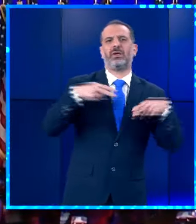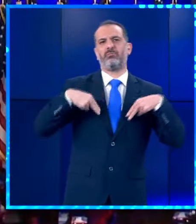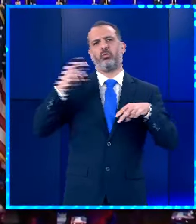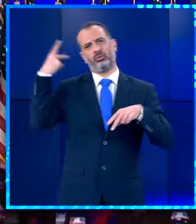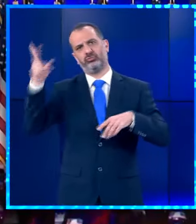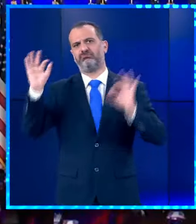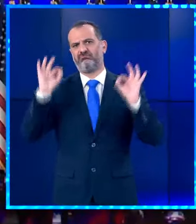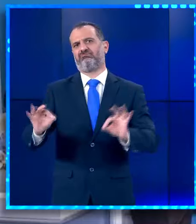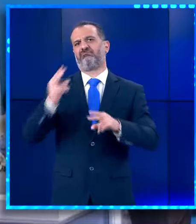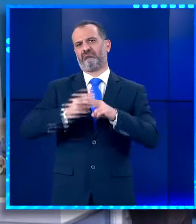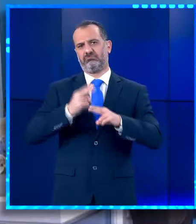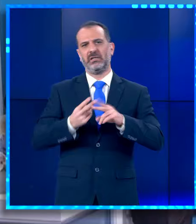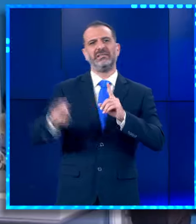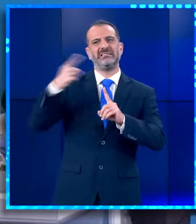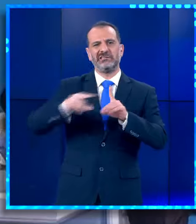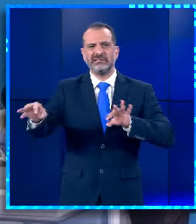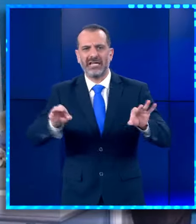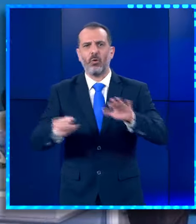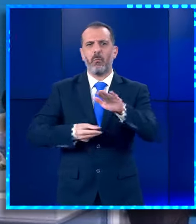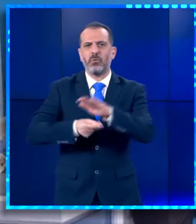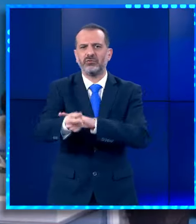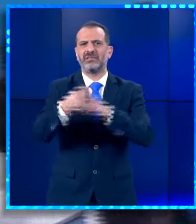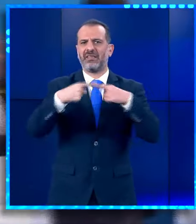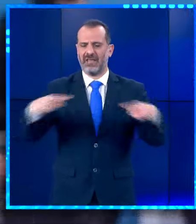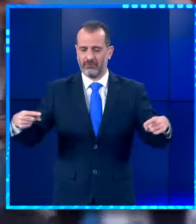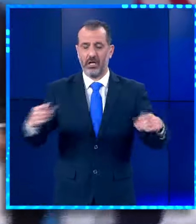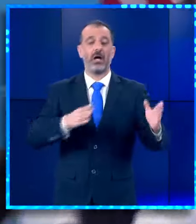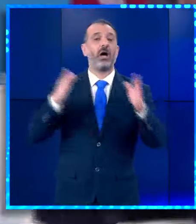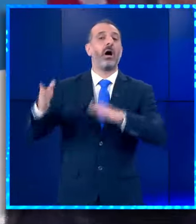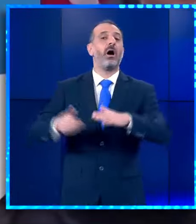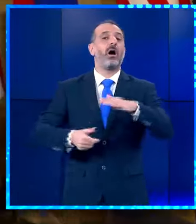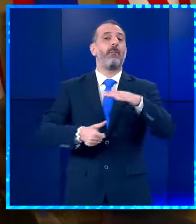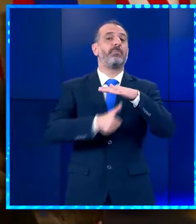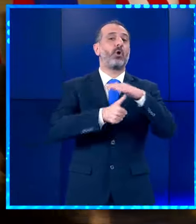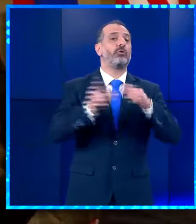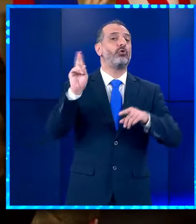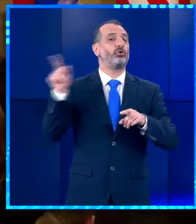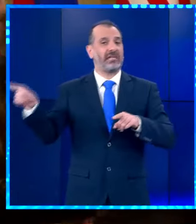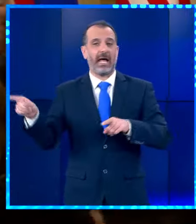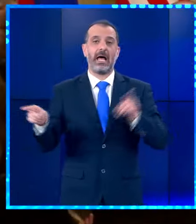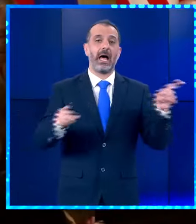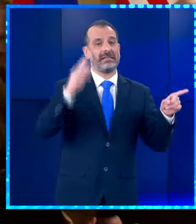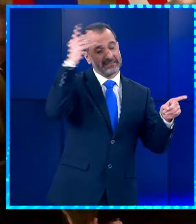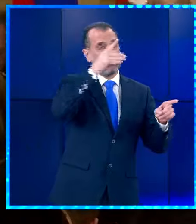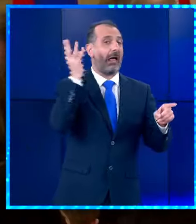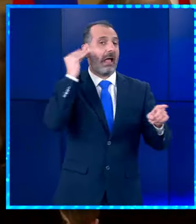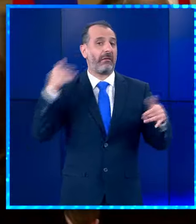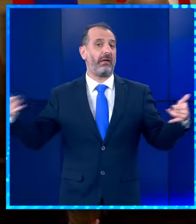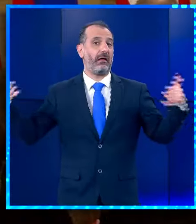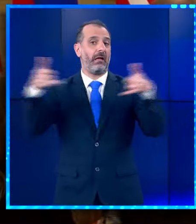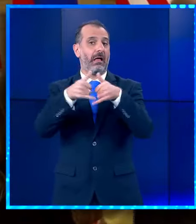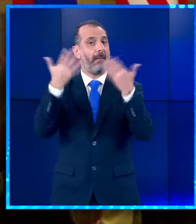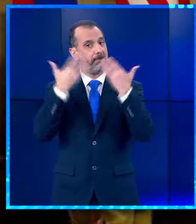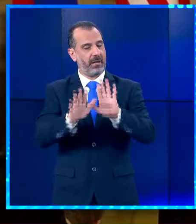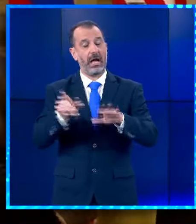αρνείται τις πληροφορίες σύμφωνα με τις οποίες ο εκλεγμένος πρόεδρος των ΗΠΑ, Ντόναλτ Τραμπ, είχε τηλεφωνική